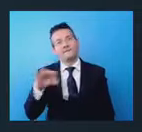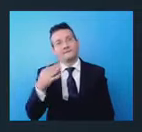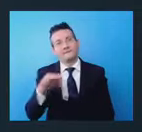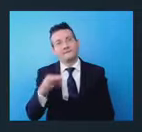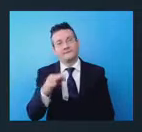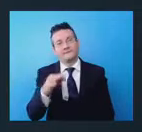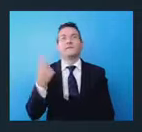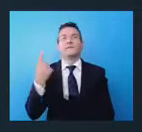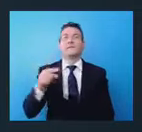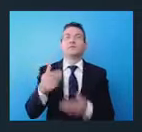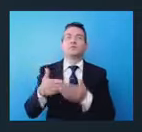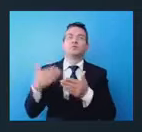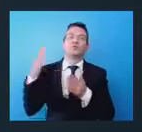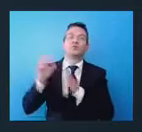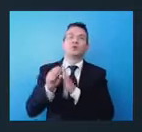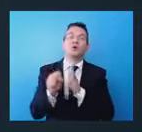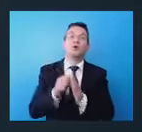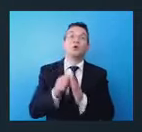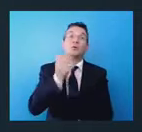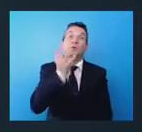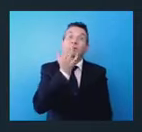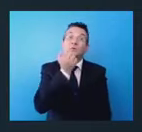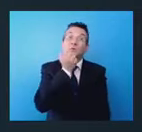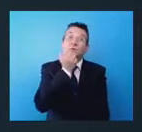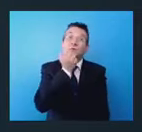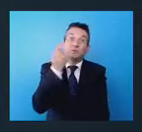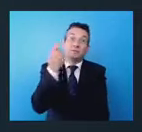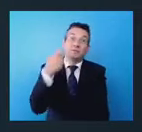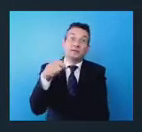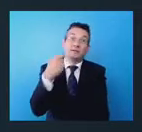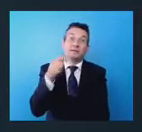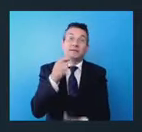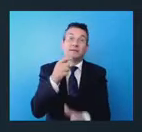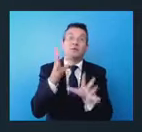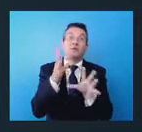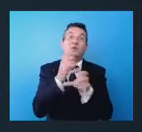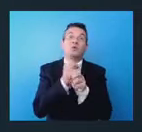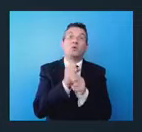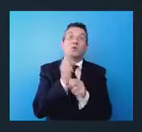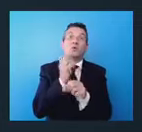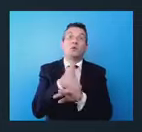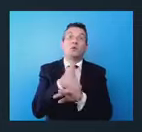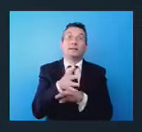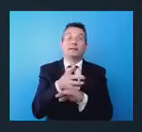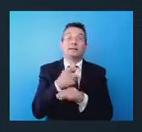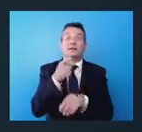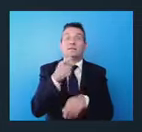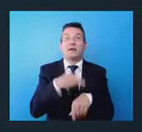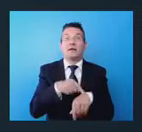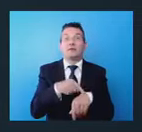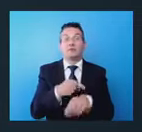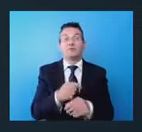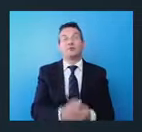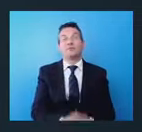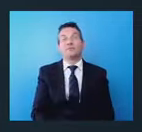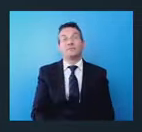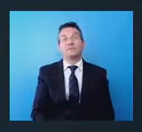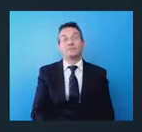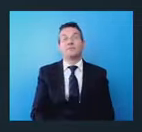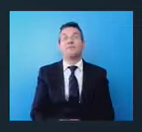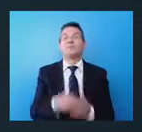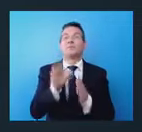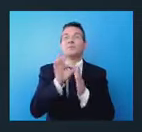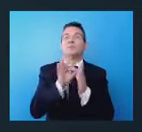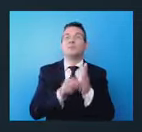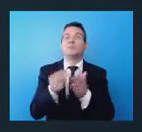Presidente, le chiedo cortesemente di concludere l'intervento. I punti di forza del progetto sono stata la posizione